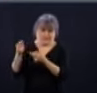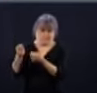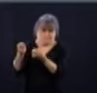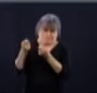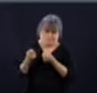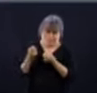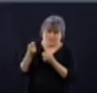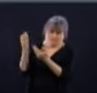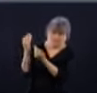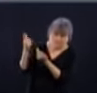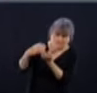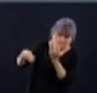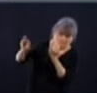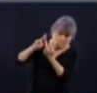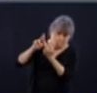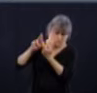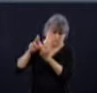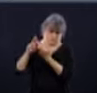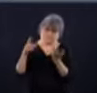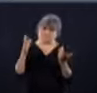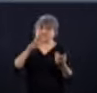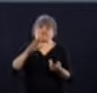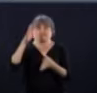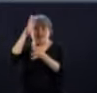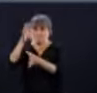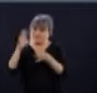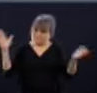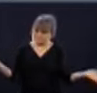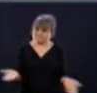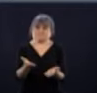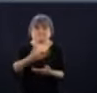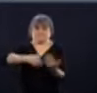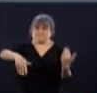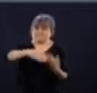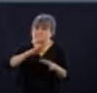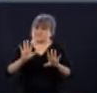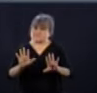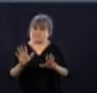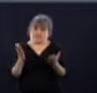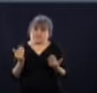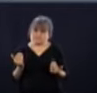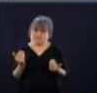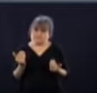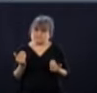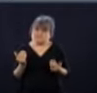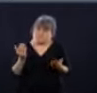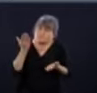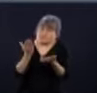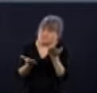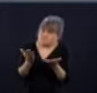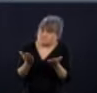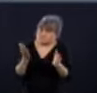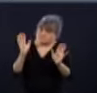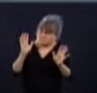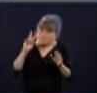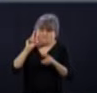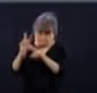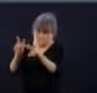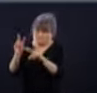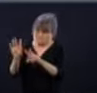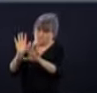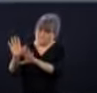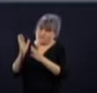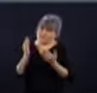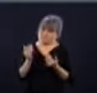libérer. Mais on est très conscients que si c'est le cas, puis on va le voir aussi, si vous me permettez, avec le déconfinement, où on va mettre les gens,